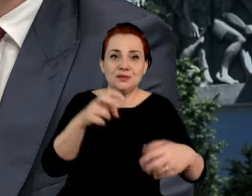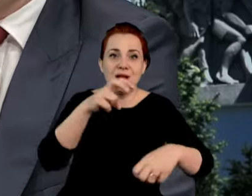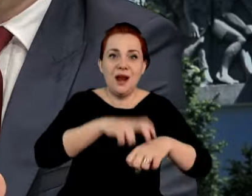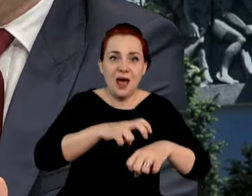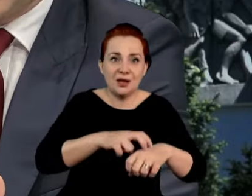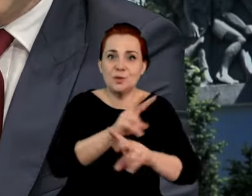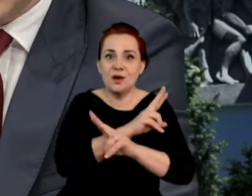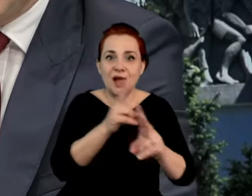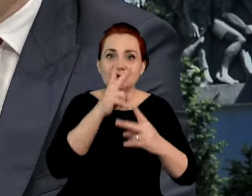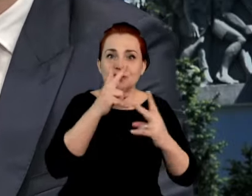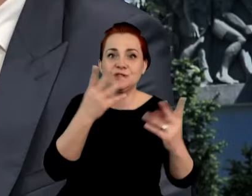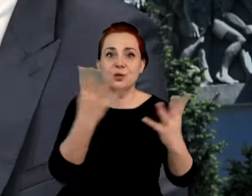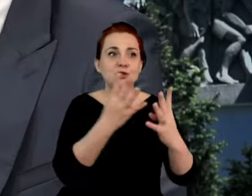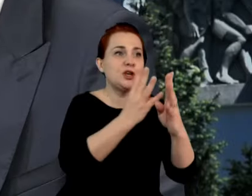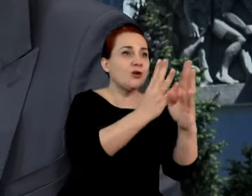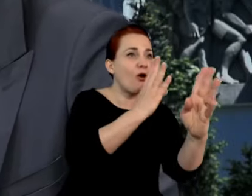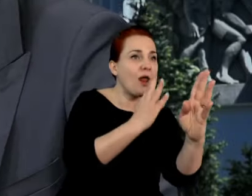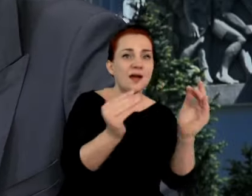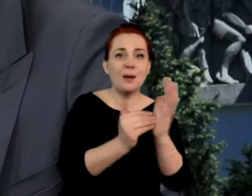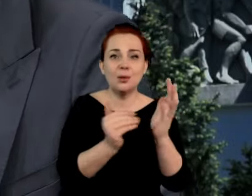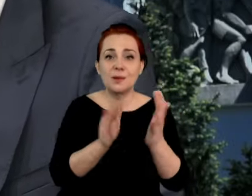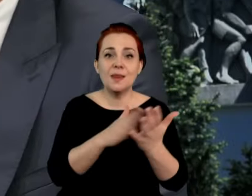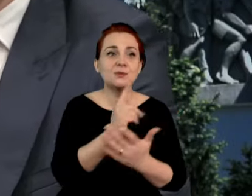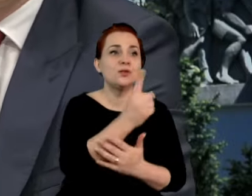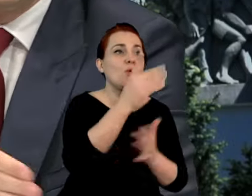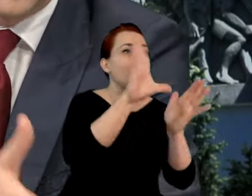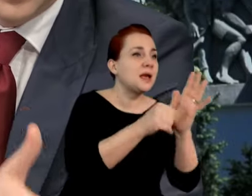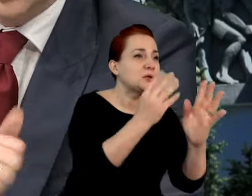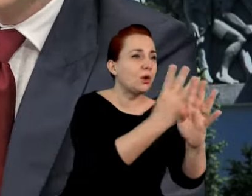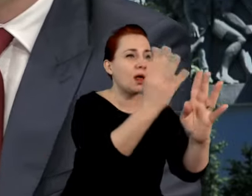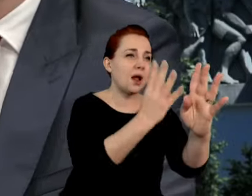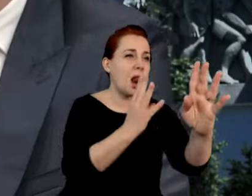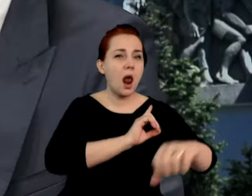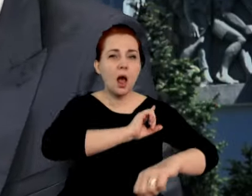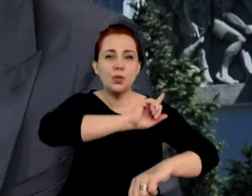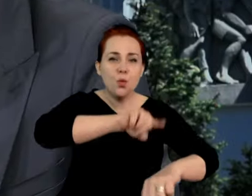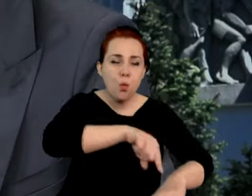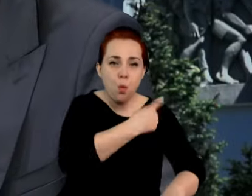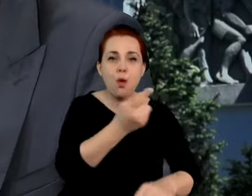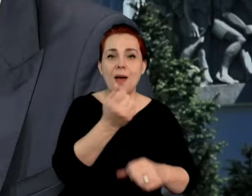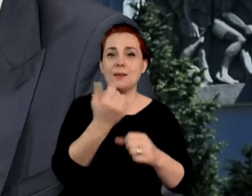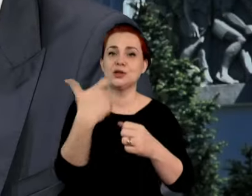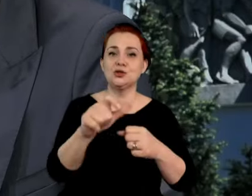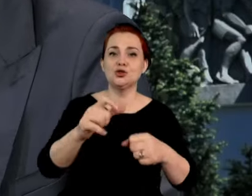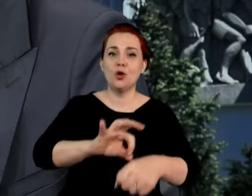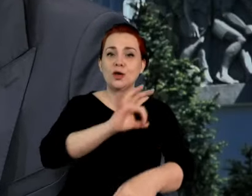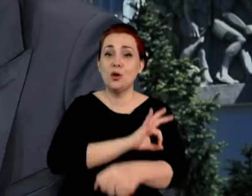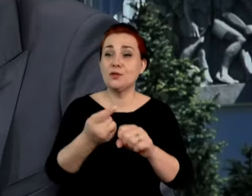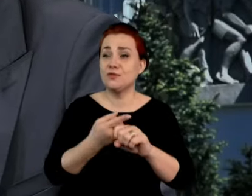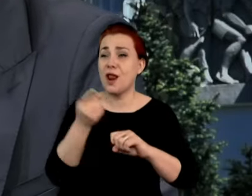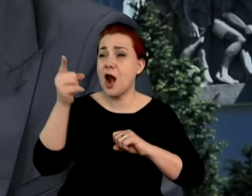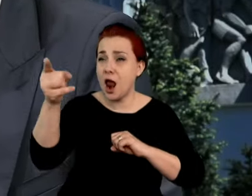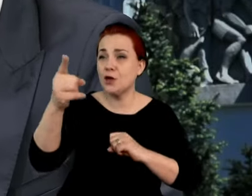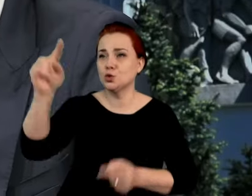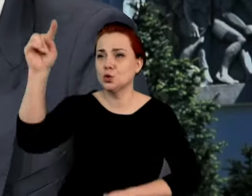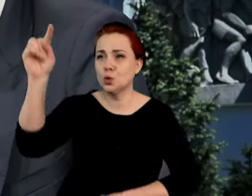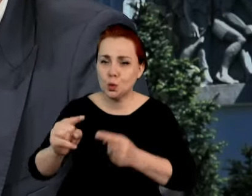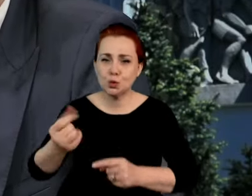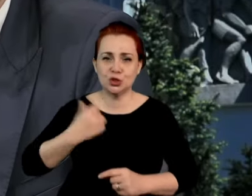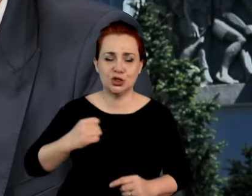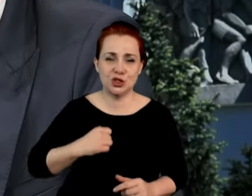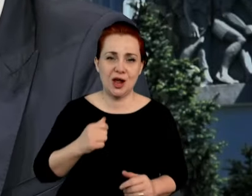ile kolejka wynosi, bo czasami jest tak, w jednym mieście kolejka wynosi długo, a nie wiem, 100 kilometrów dalej jest dużo krótsza, a w związku z tym takie rzeczy o charakterze